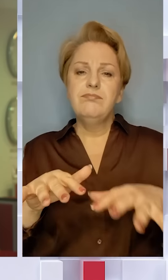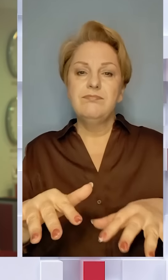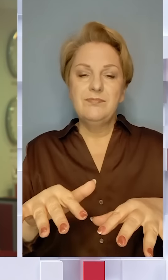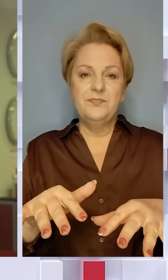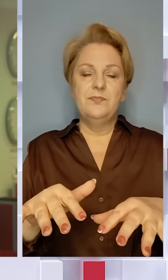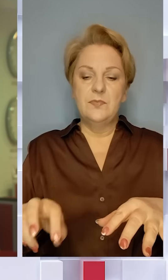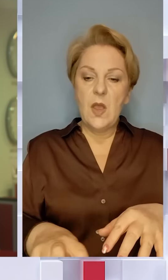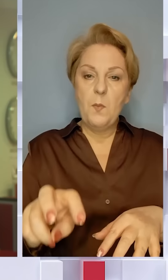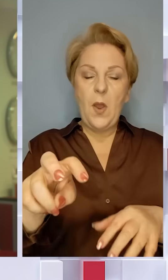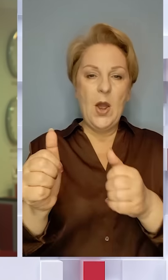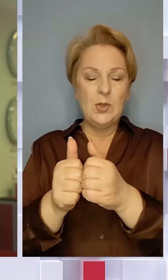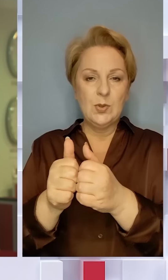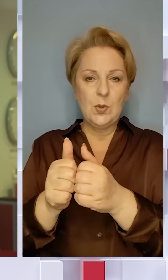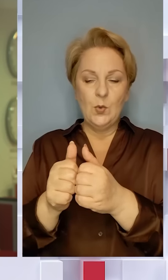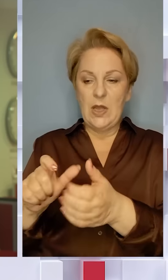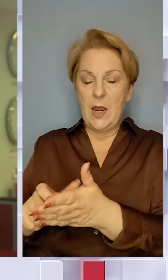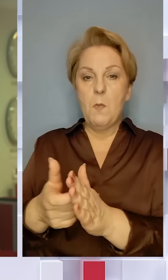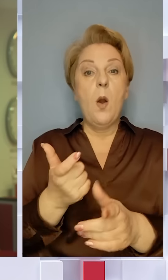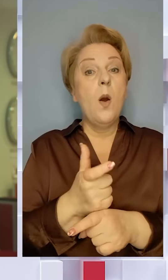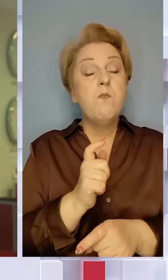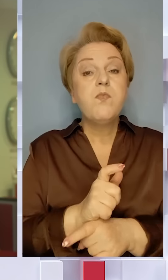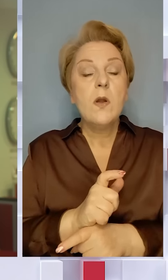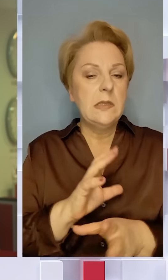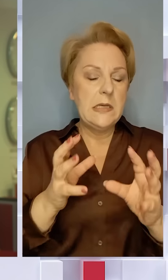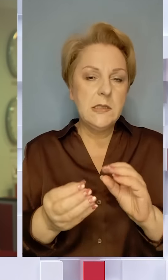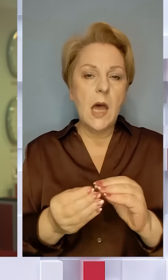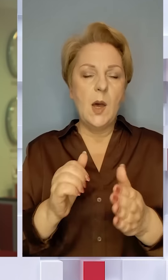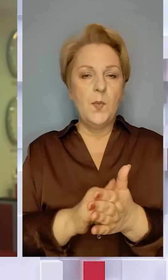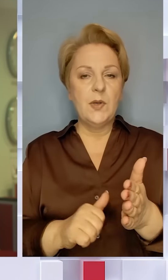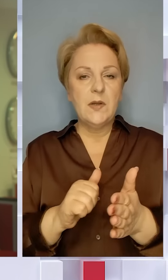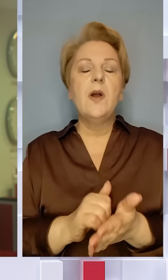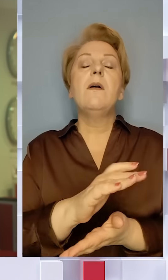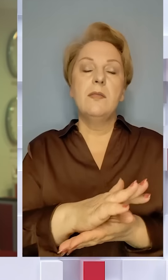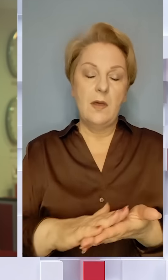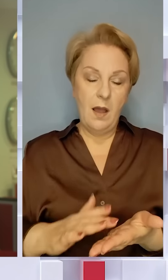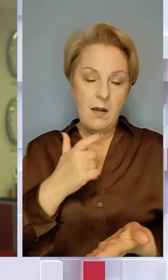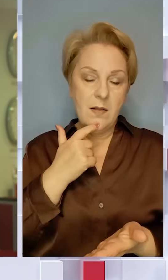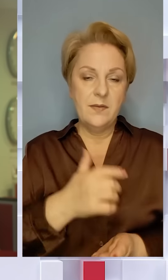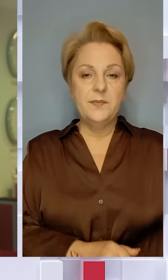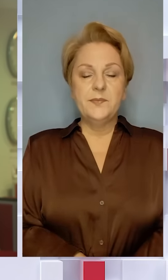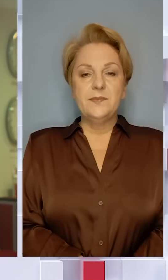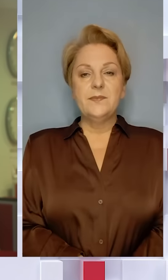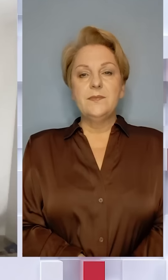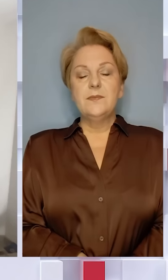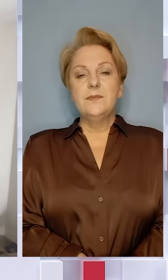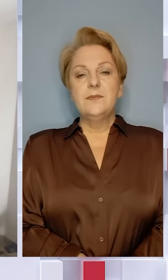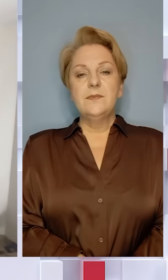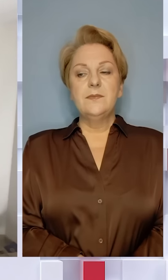зачепило під'їзд і сусідні помешкання. І більше про наслідки та причини кореспондент КТСН Світлана Даніщук розкаже.